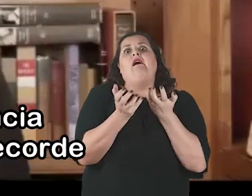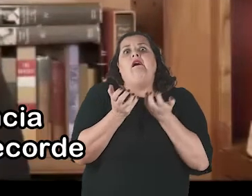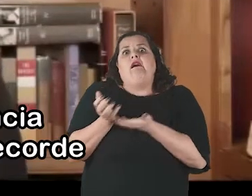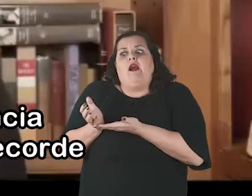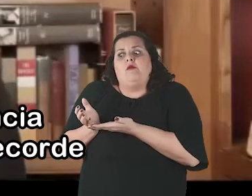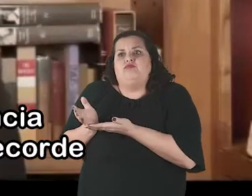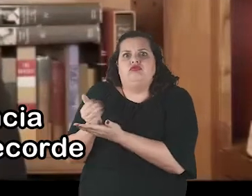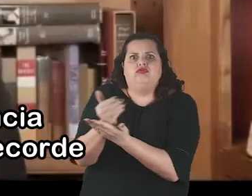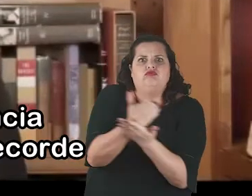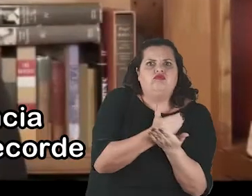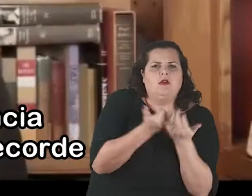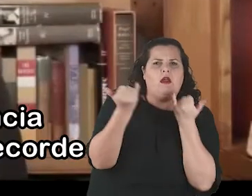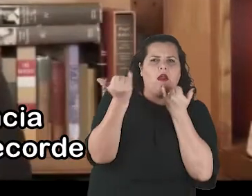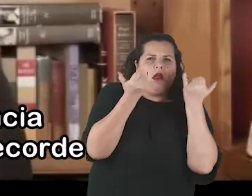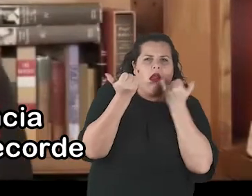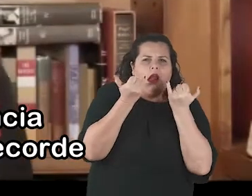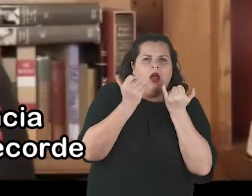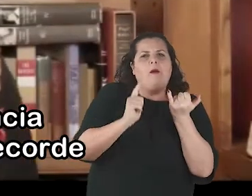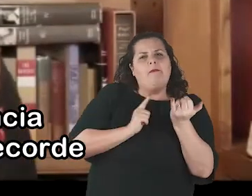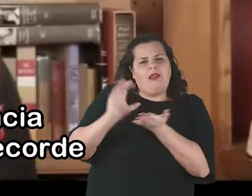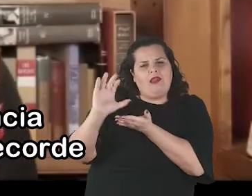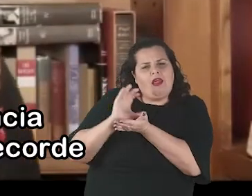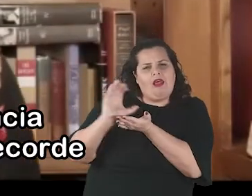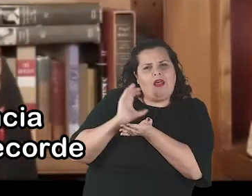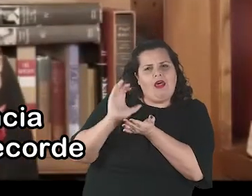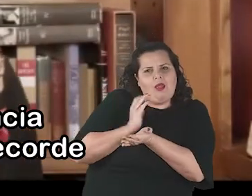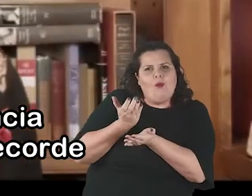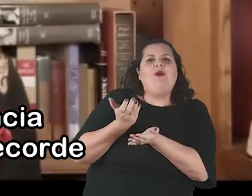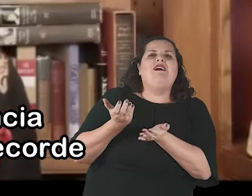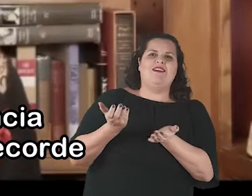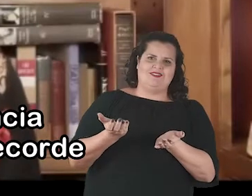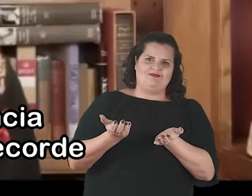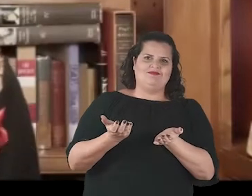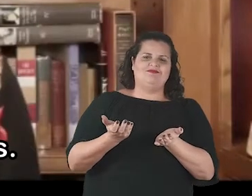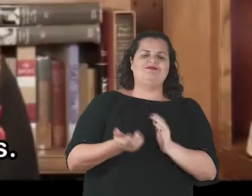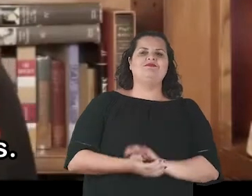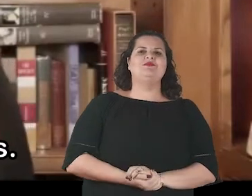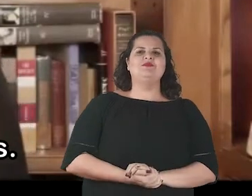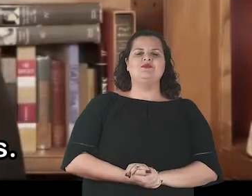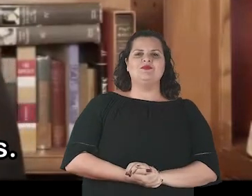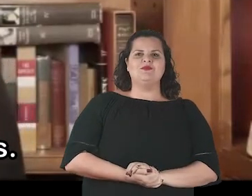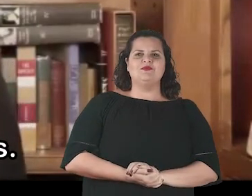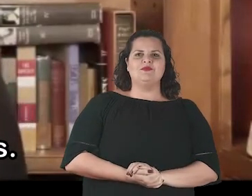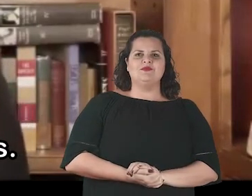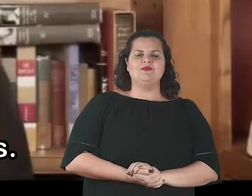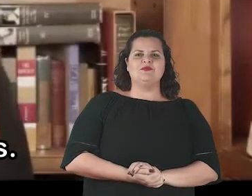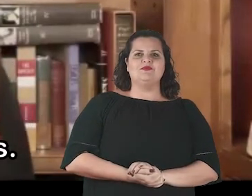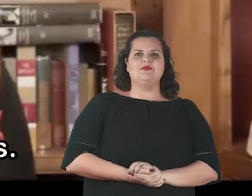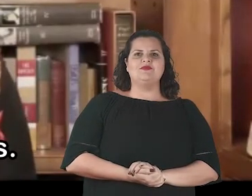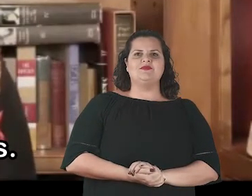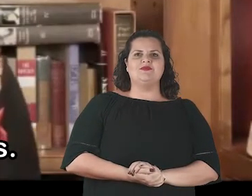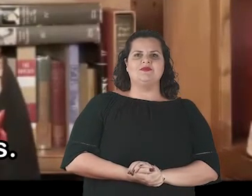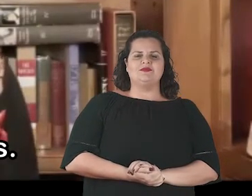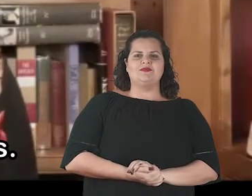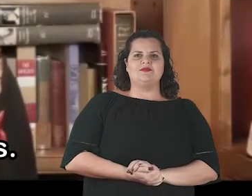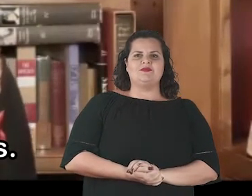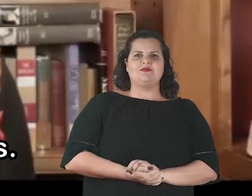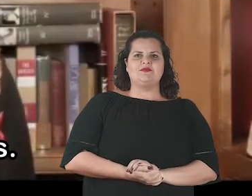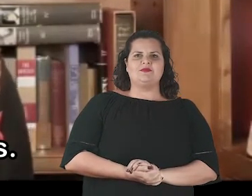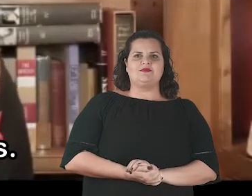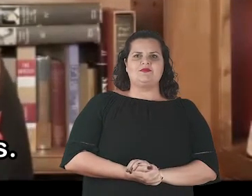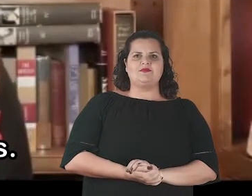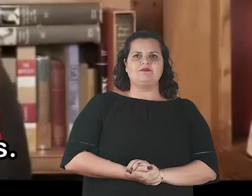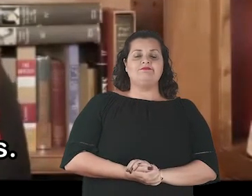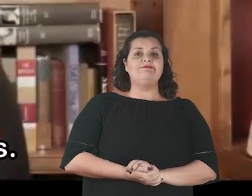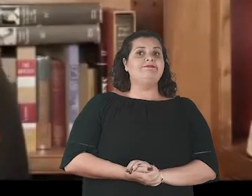Indeed, surveillance capitalism rooted and grew in record time in the absence of law to impede